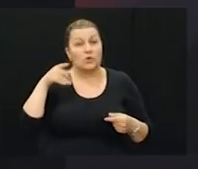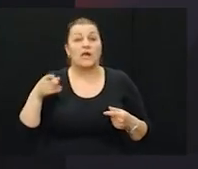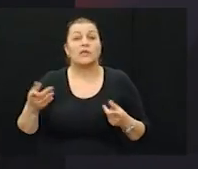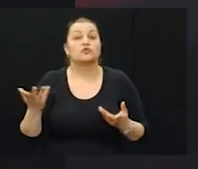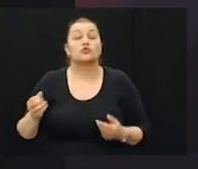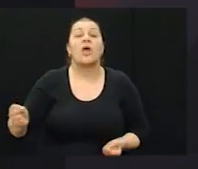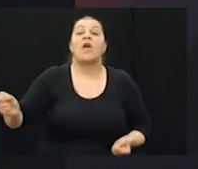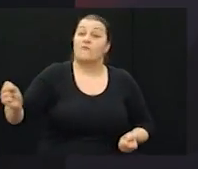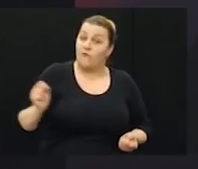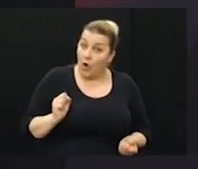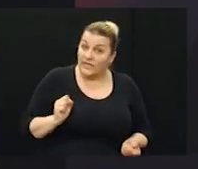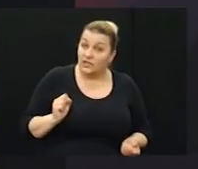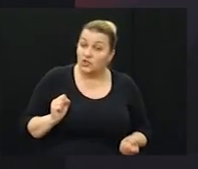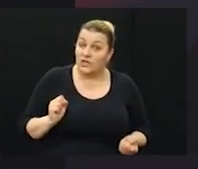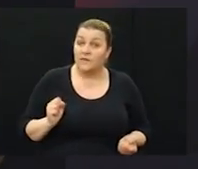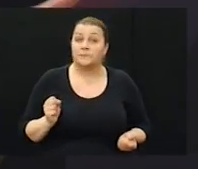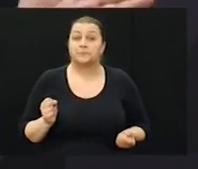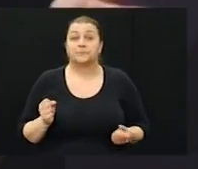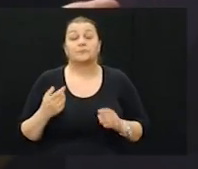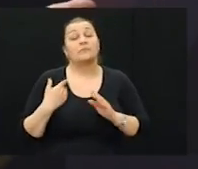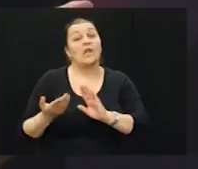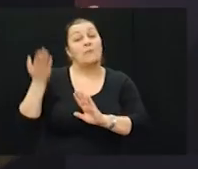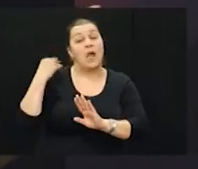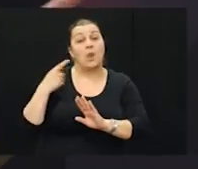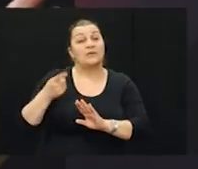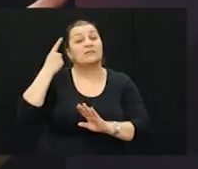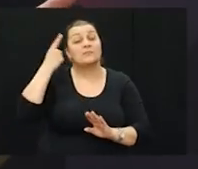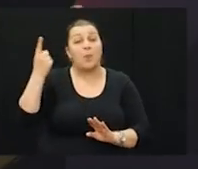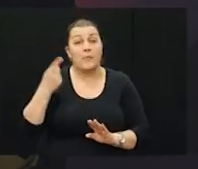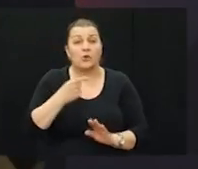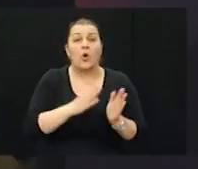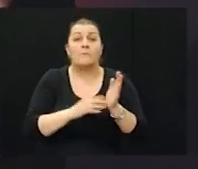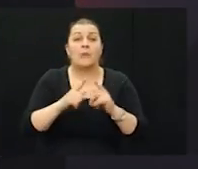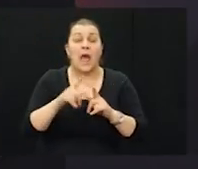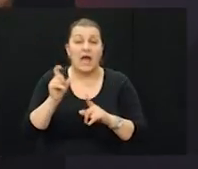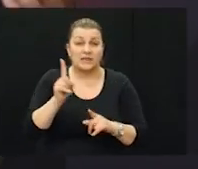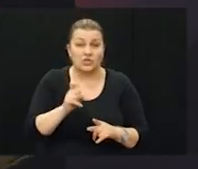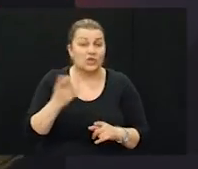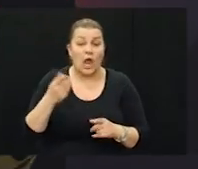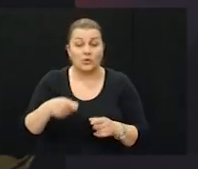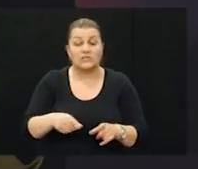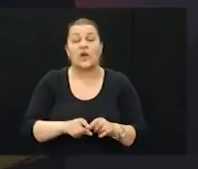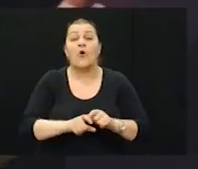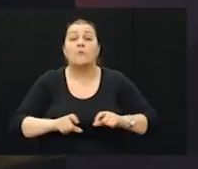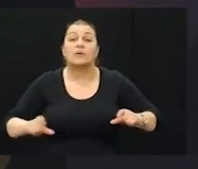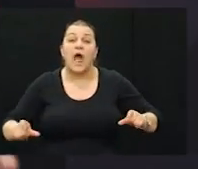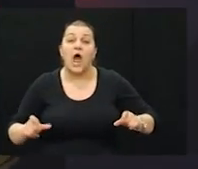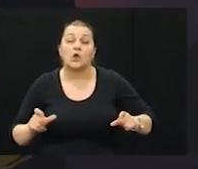se nešto što bi trebalo biti vojnički, jer on bio vojnik, a maloprije sam spomenio mladića, kako se sa branom